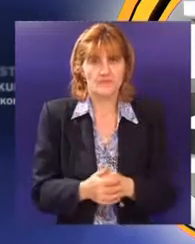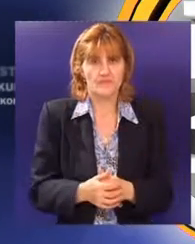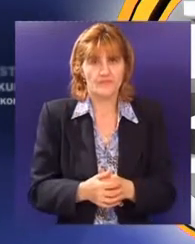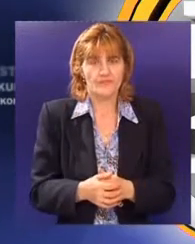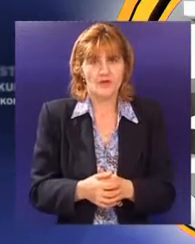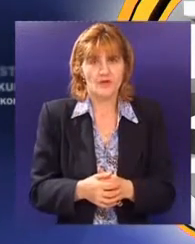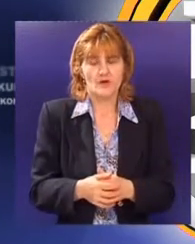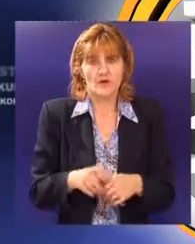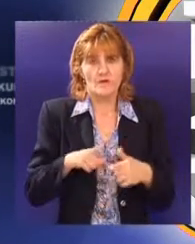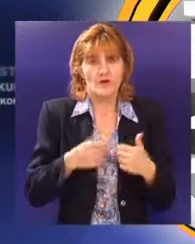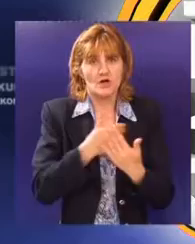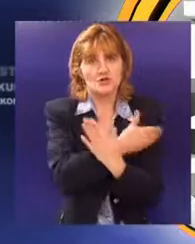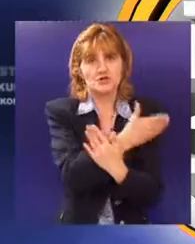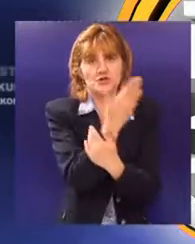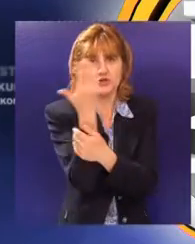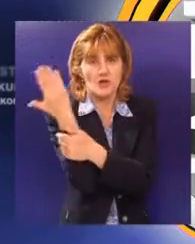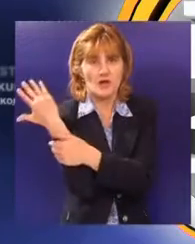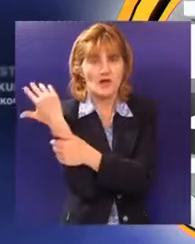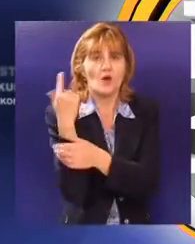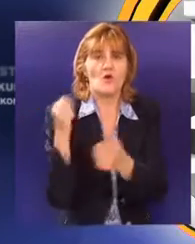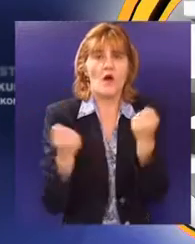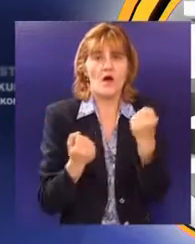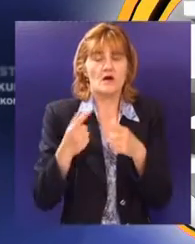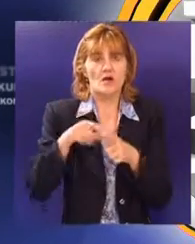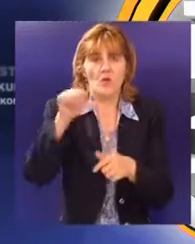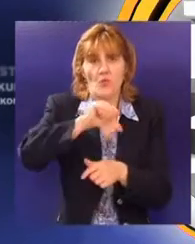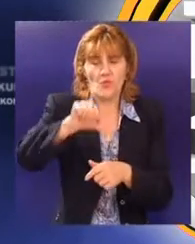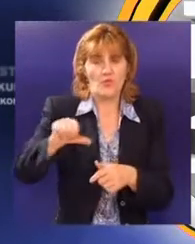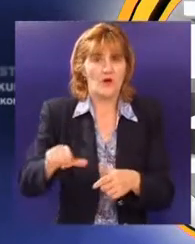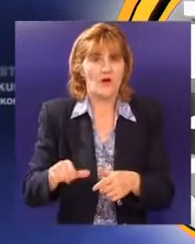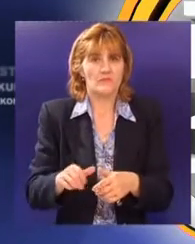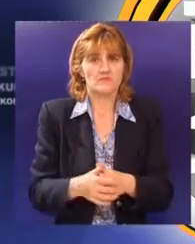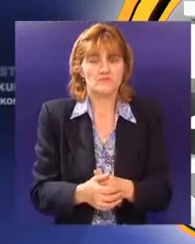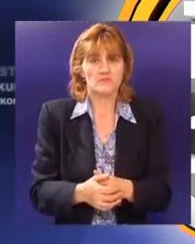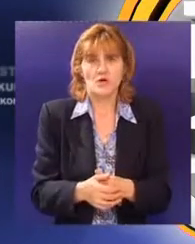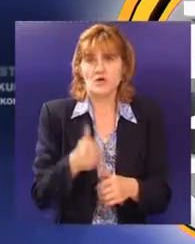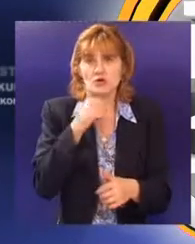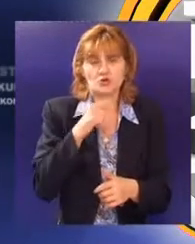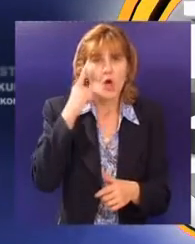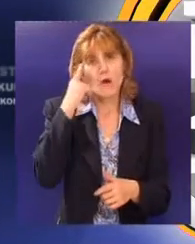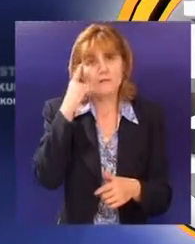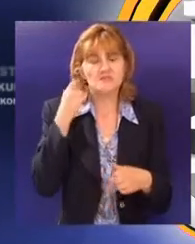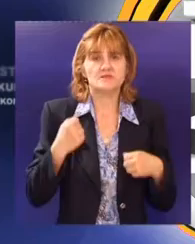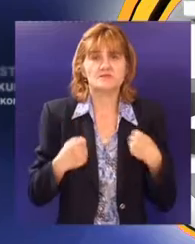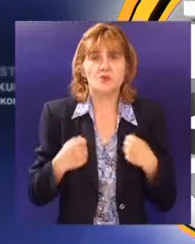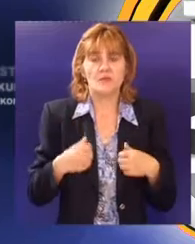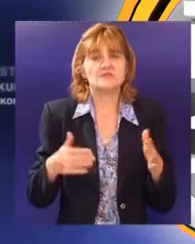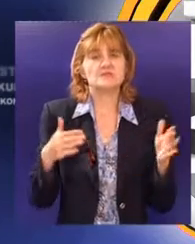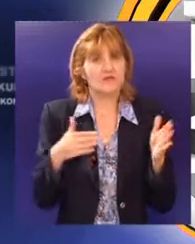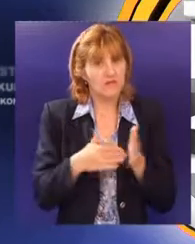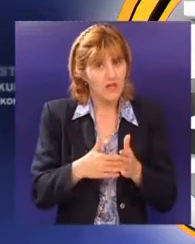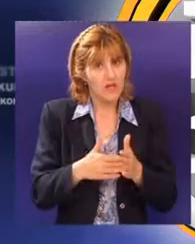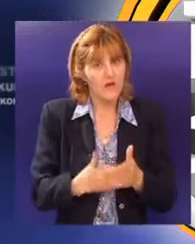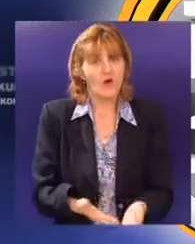Imate široku paletu autokozmetike, ulja, filtera. znači nešto što mislim da je Subotice trebalo i